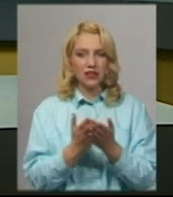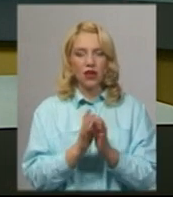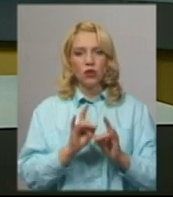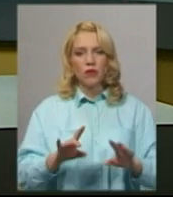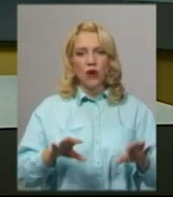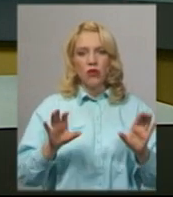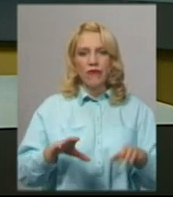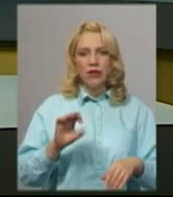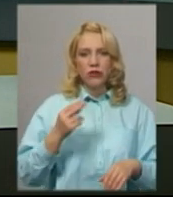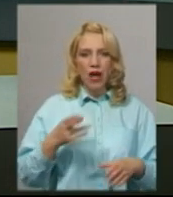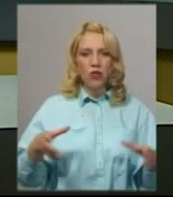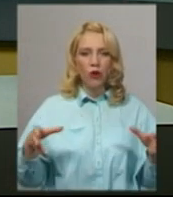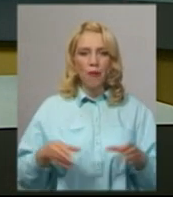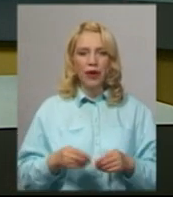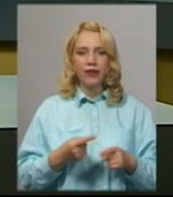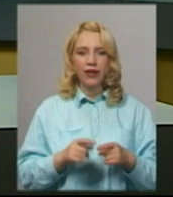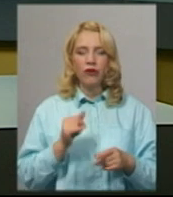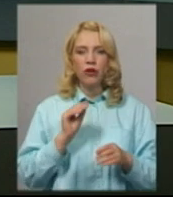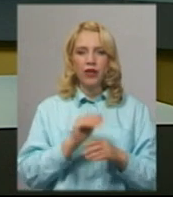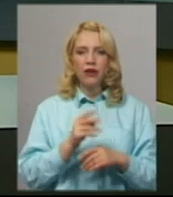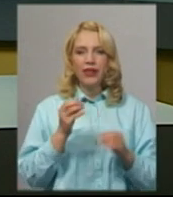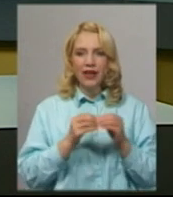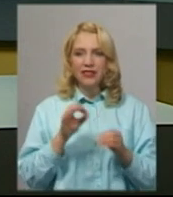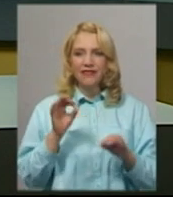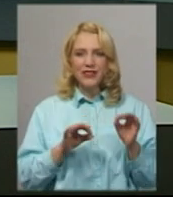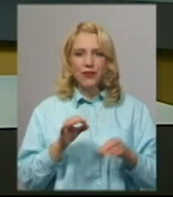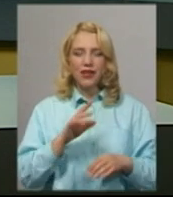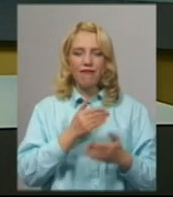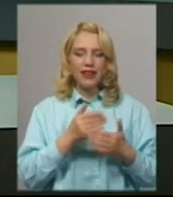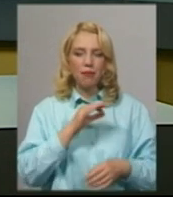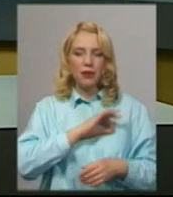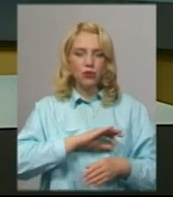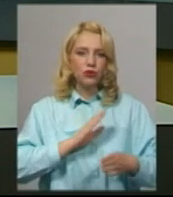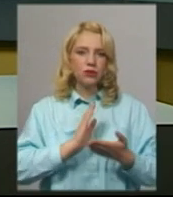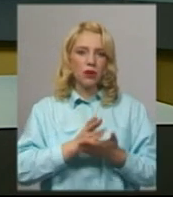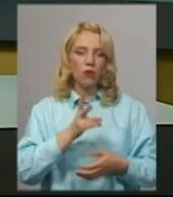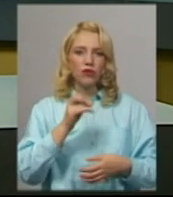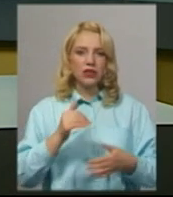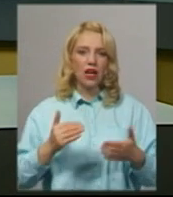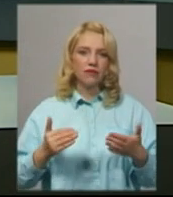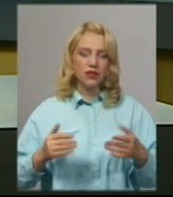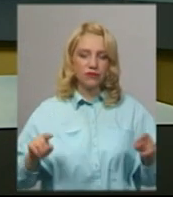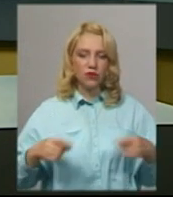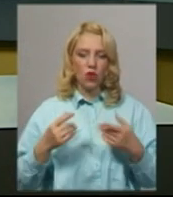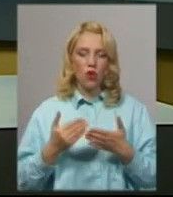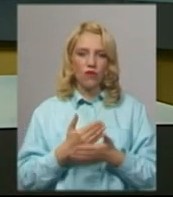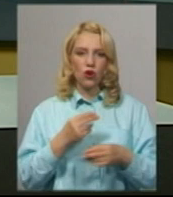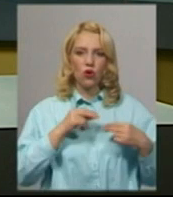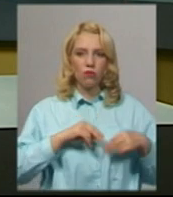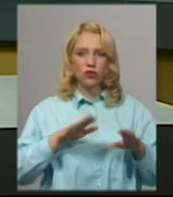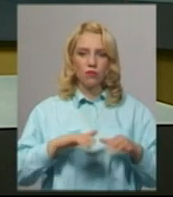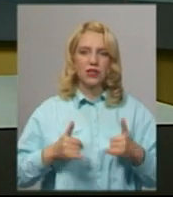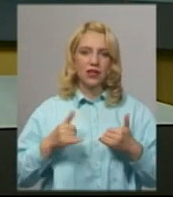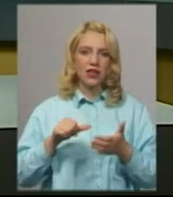соціального кооперативу Максим Петрик. Додає, 10% від прибутку спрямовують на створення нових робочих місць для членів соціального